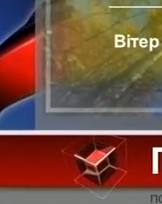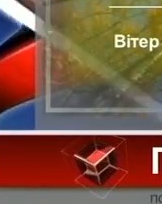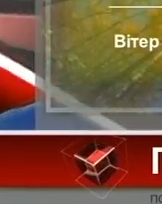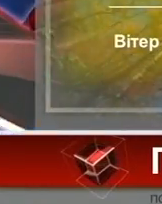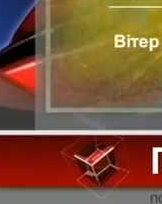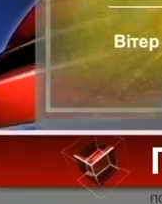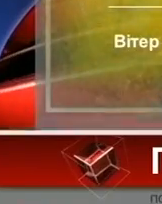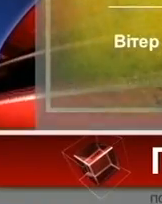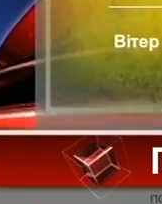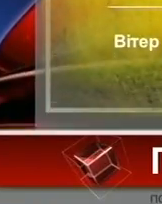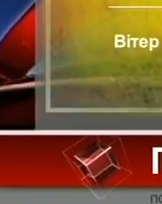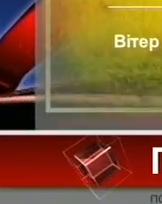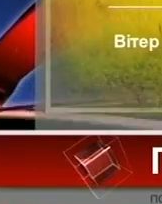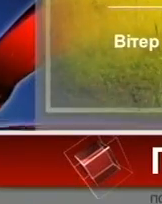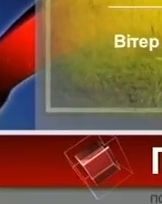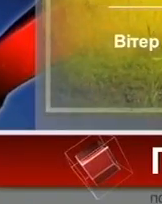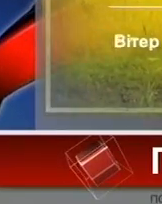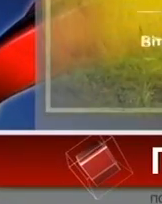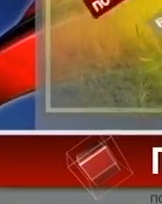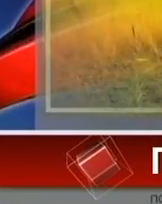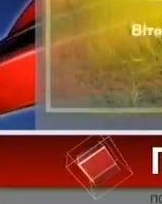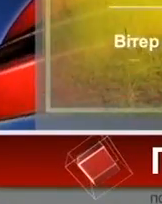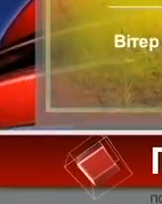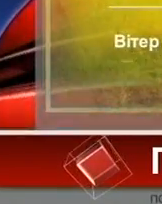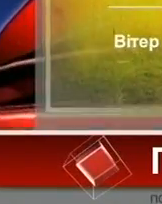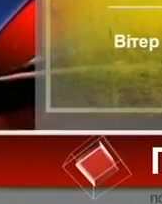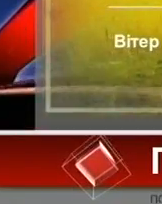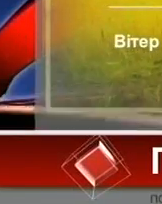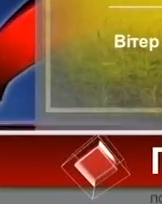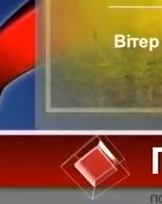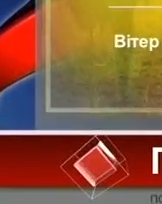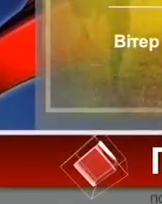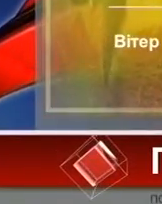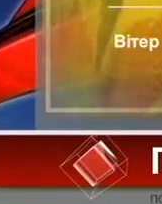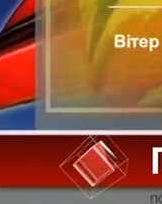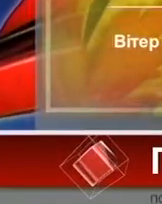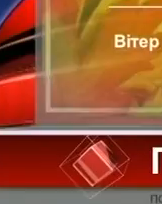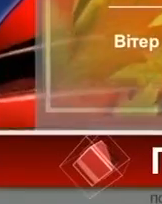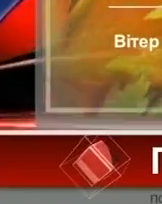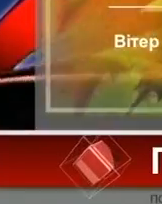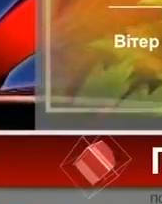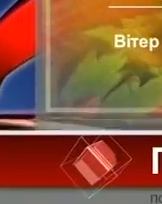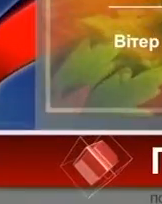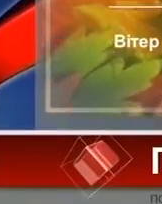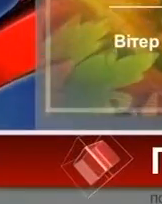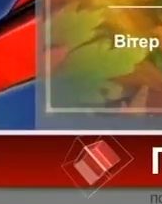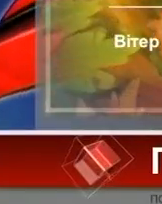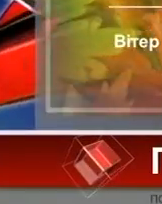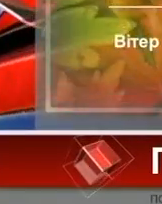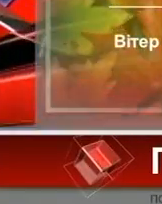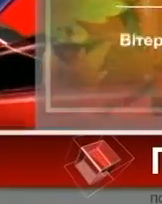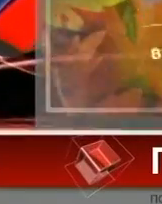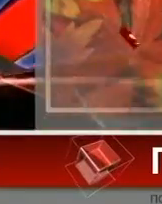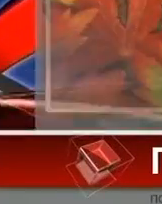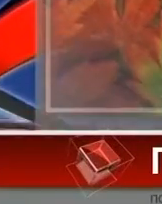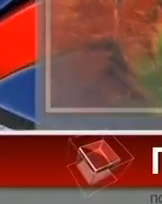4 тепла. Вдень плюс 6, плюс 11. У Хмельницькому вночі від нуля до двох, вдень від 7 до 9 з